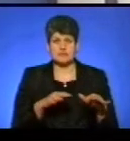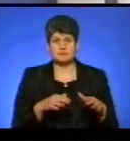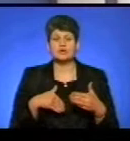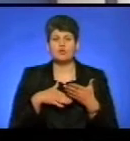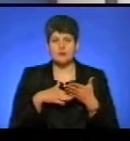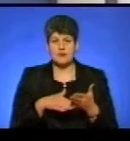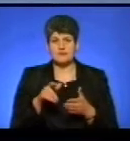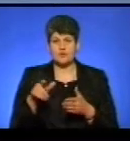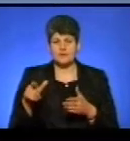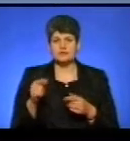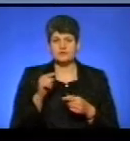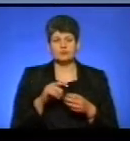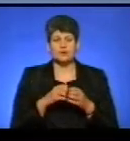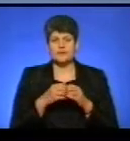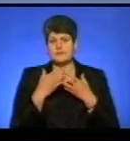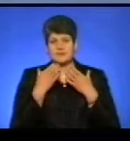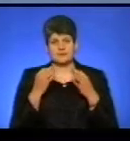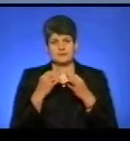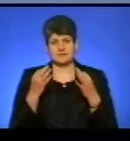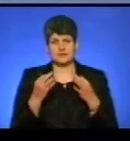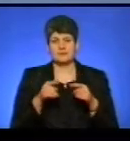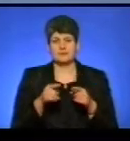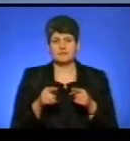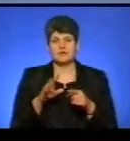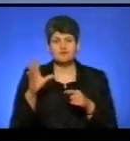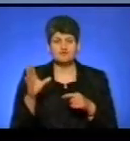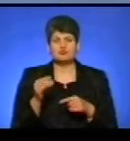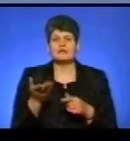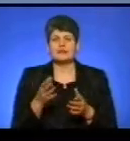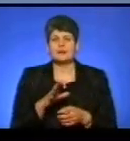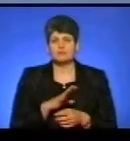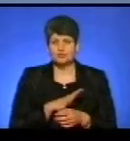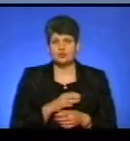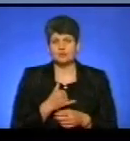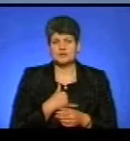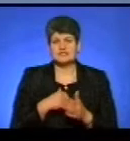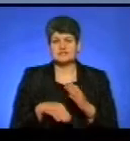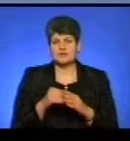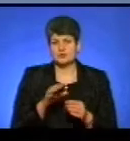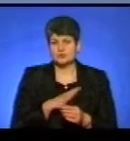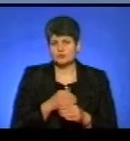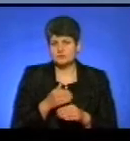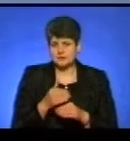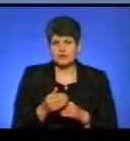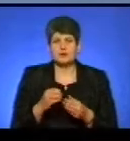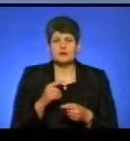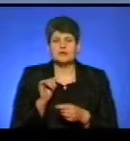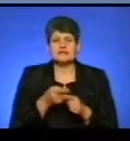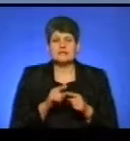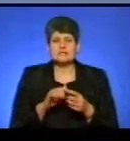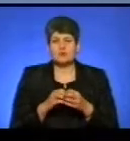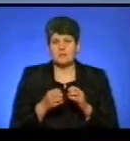громадам, в тому проблем ніяких немає, ми, в принципі, всюди, де були, в нас навіть вибори пізно, ми ці проблеми…